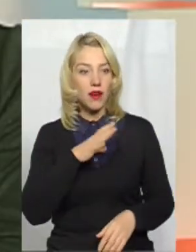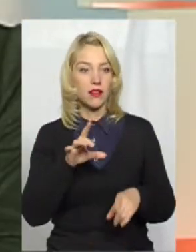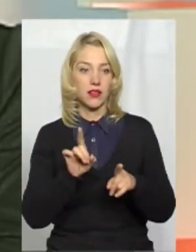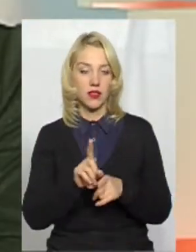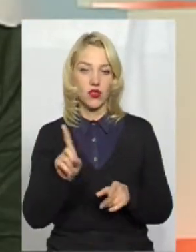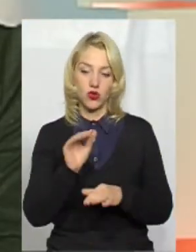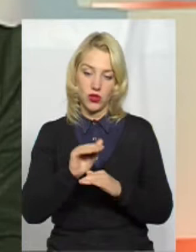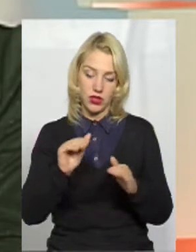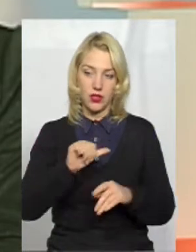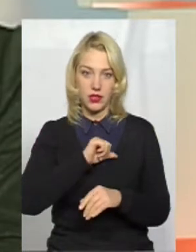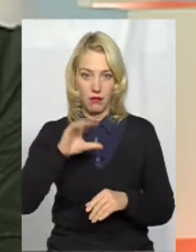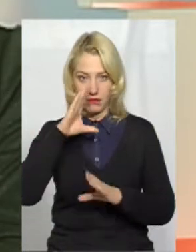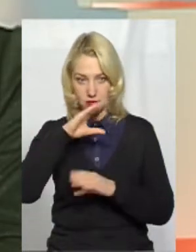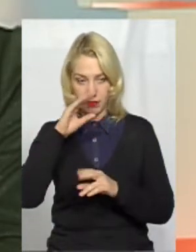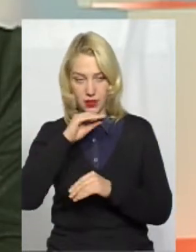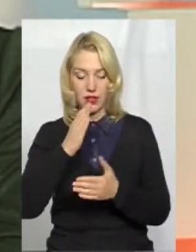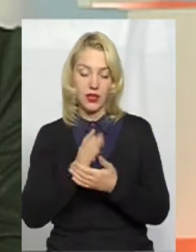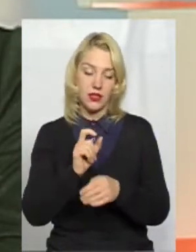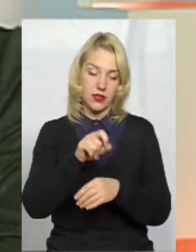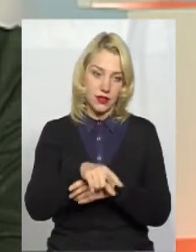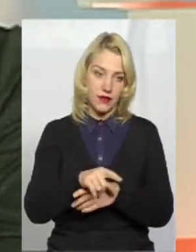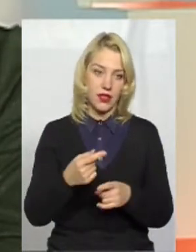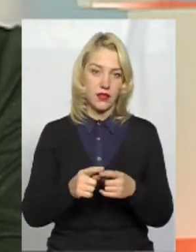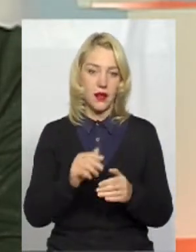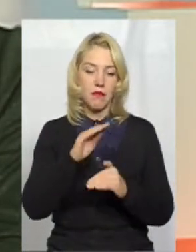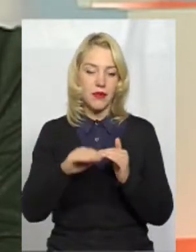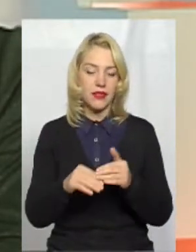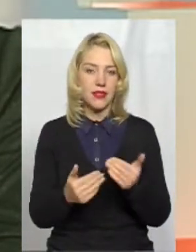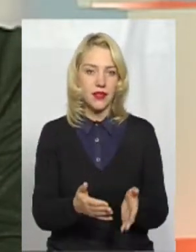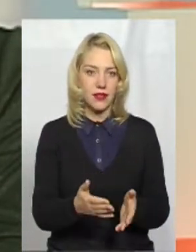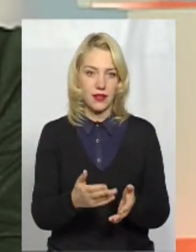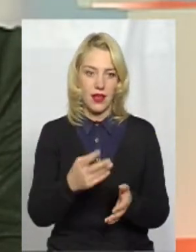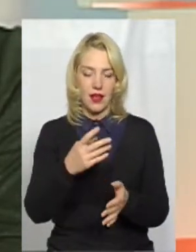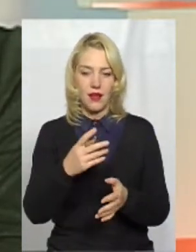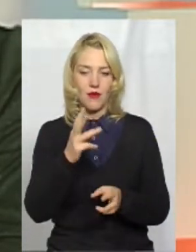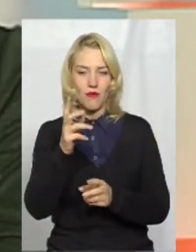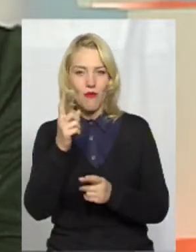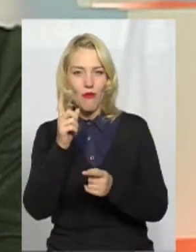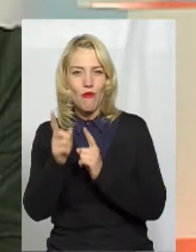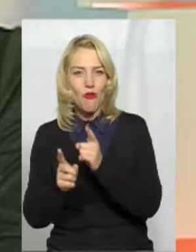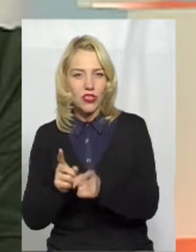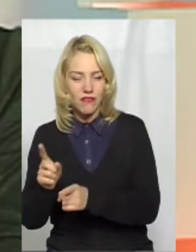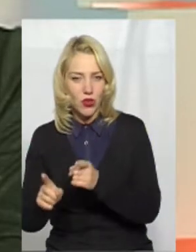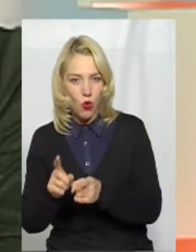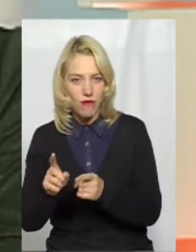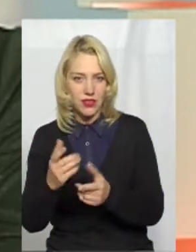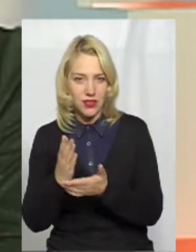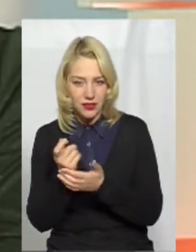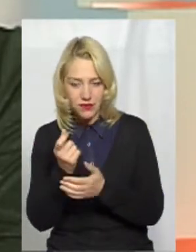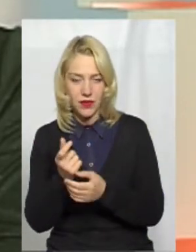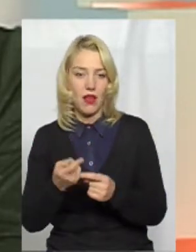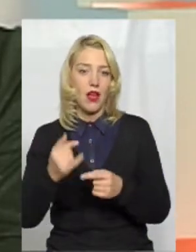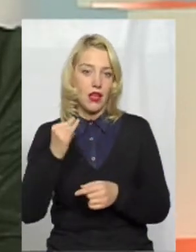діти справляються самі. Є завдання, під них адаптовані чи модифіковані. І асистент